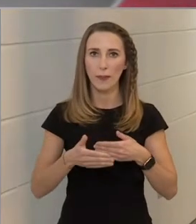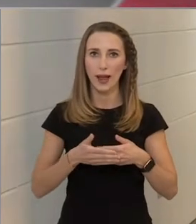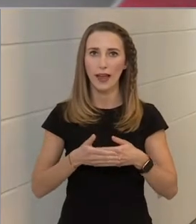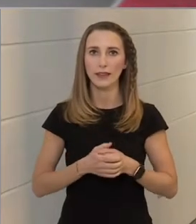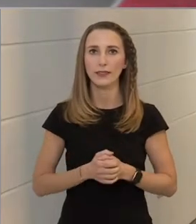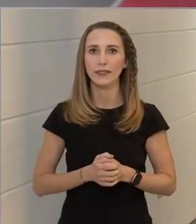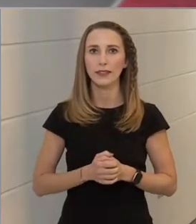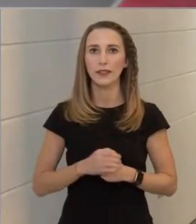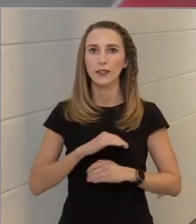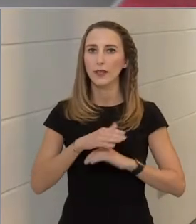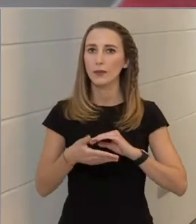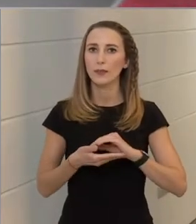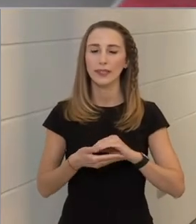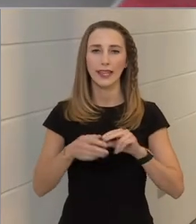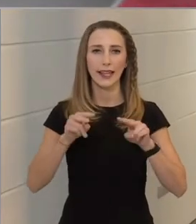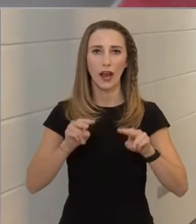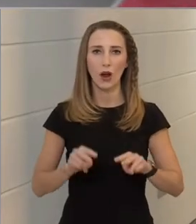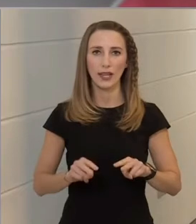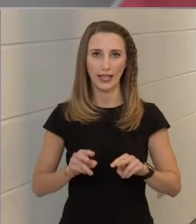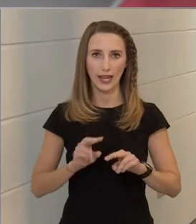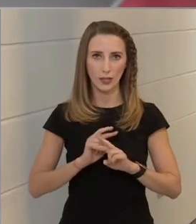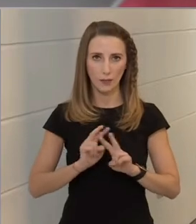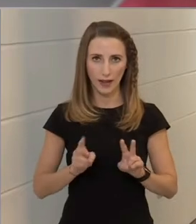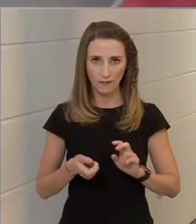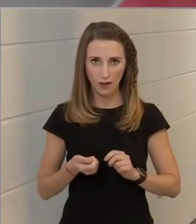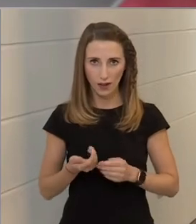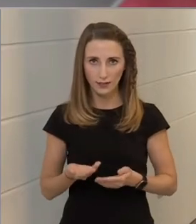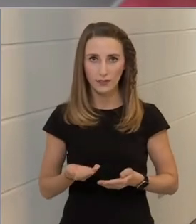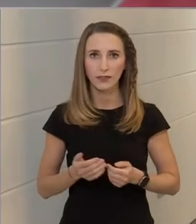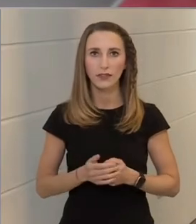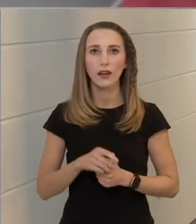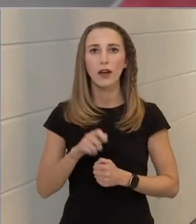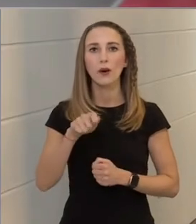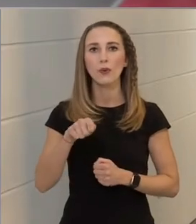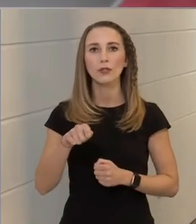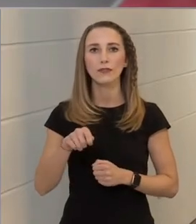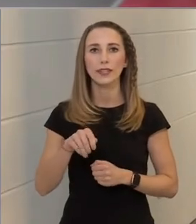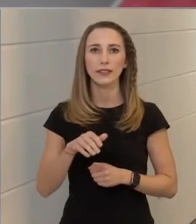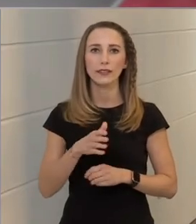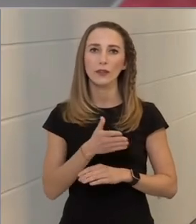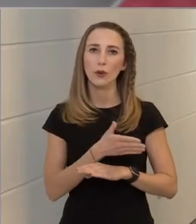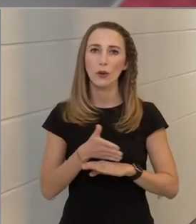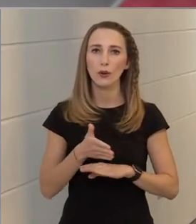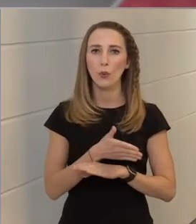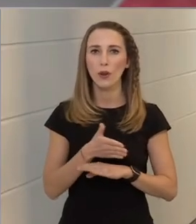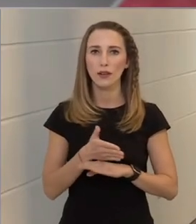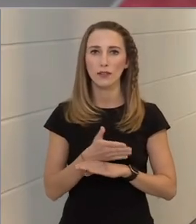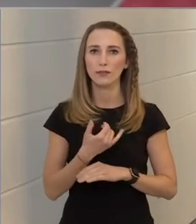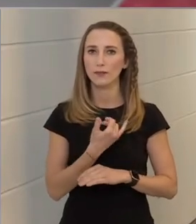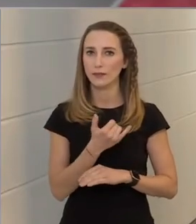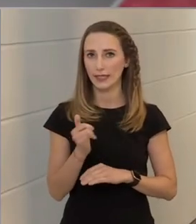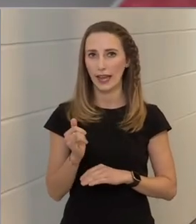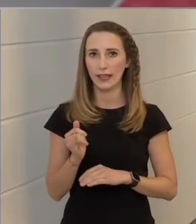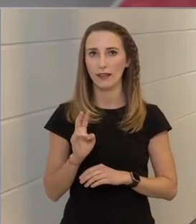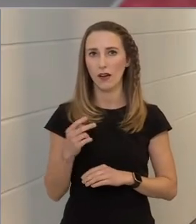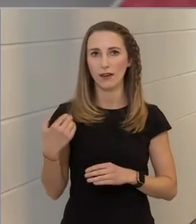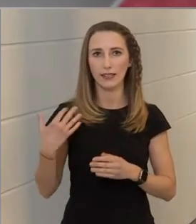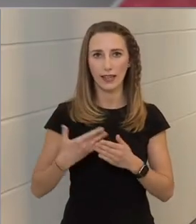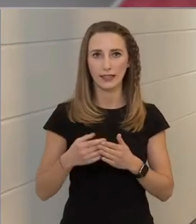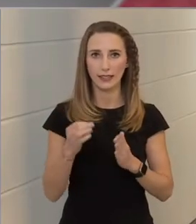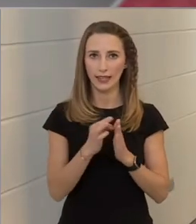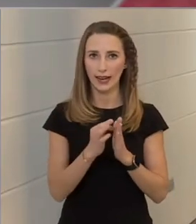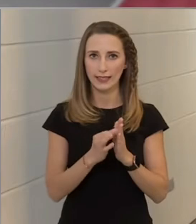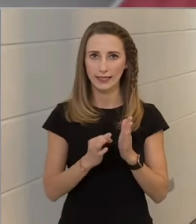minden realitása megvan annak, hogy a húsvét körüli időszakra mindenki, aki eddig